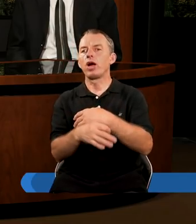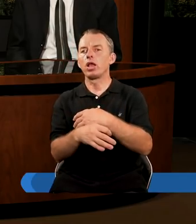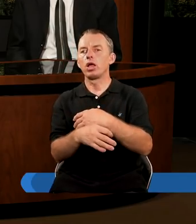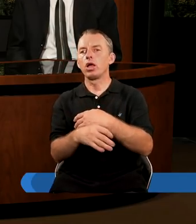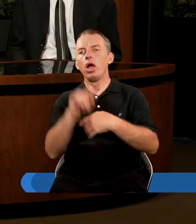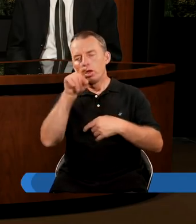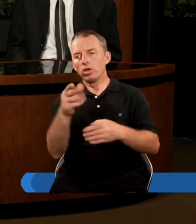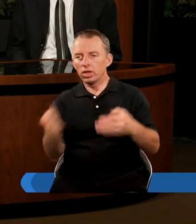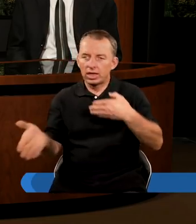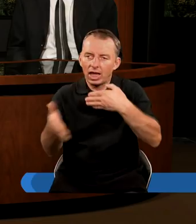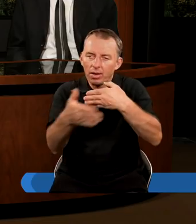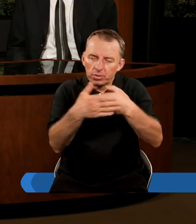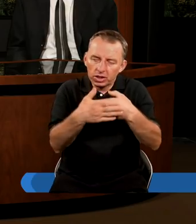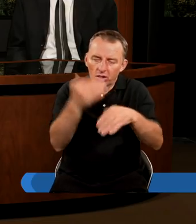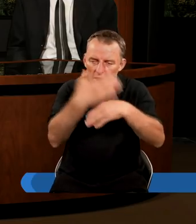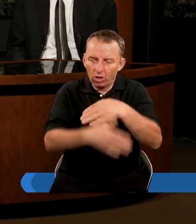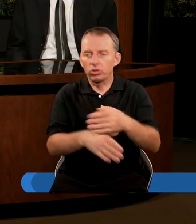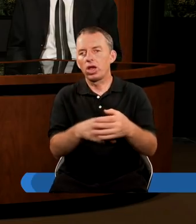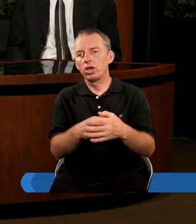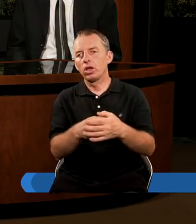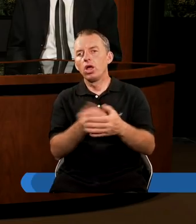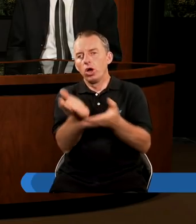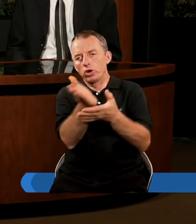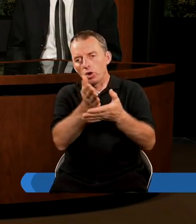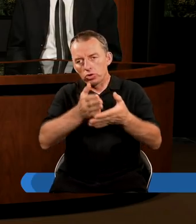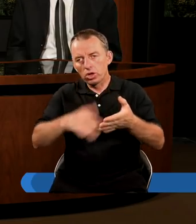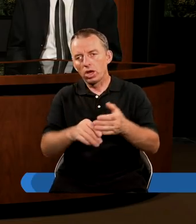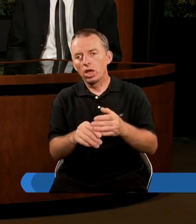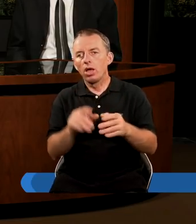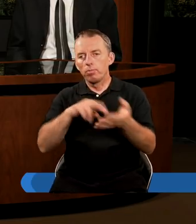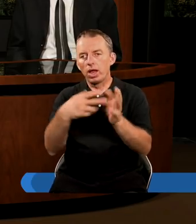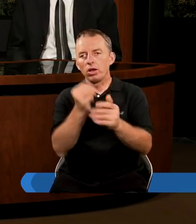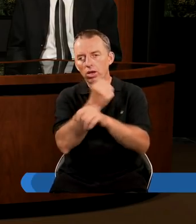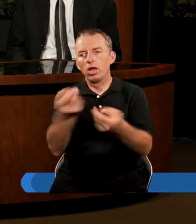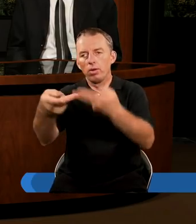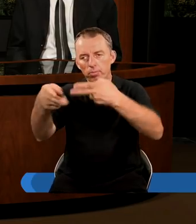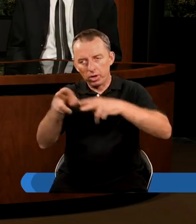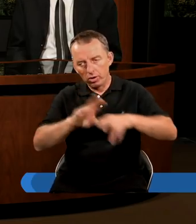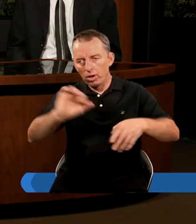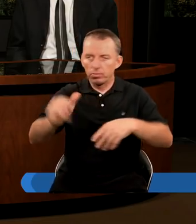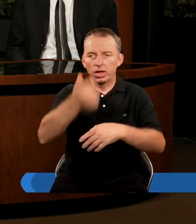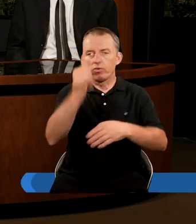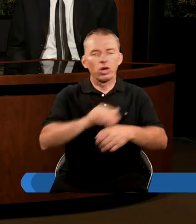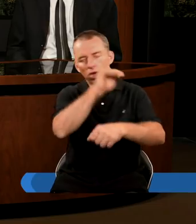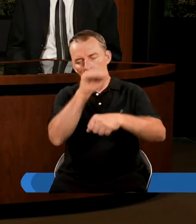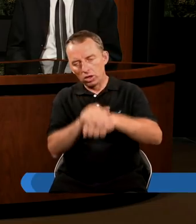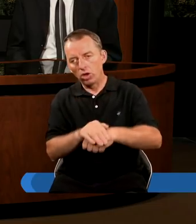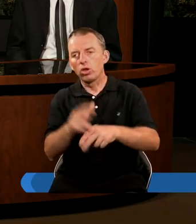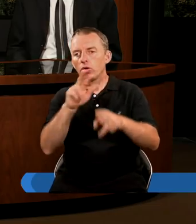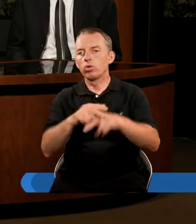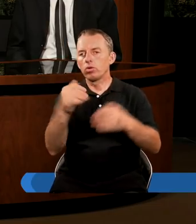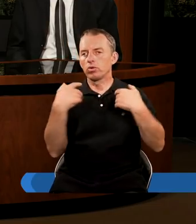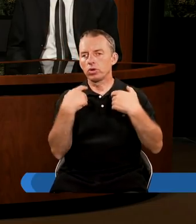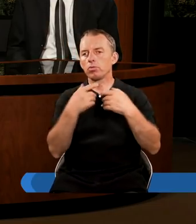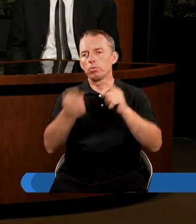po tym zamknięciu, jakby całościowym planu zbawienia, przywróceniu pierwotnej harmonii, która panowała we